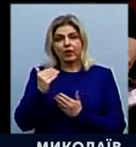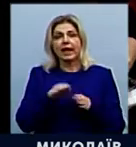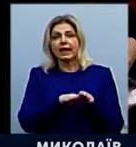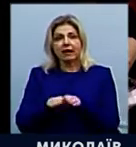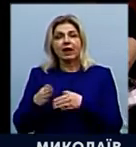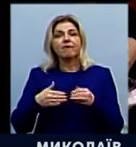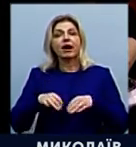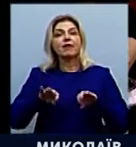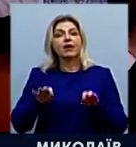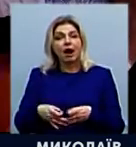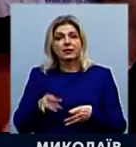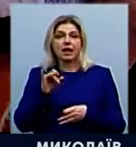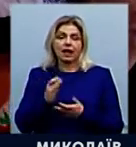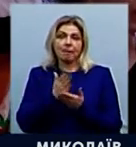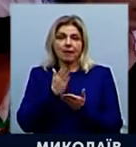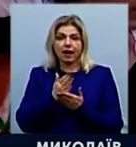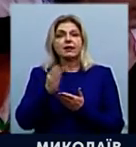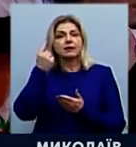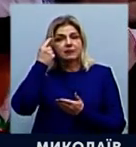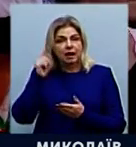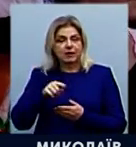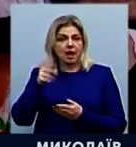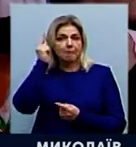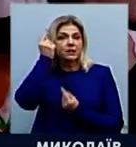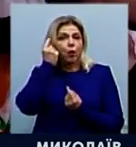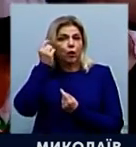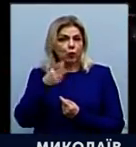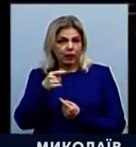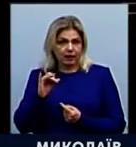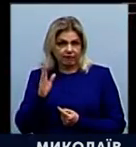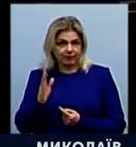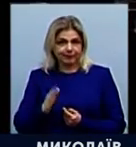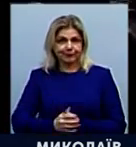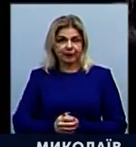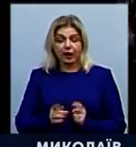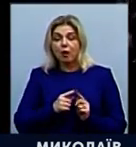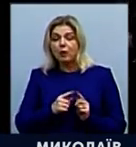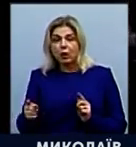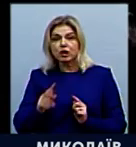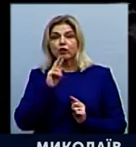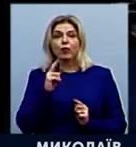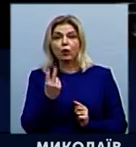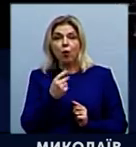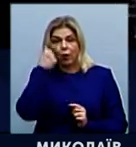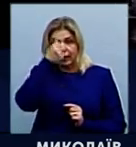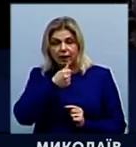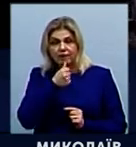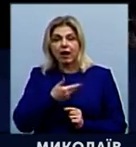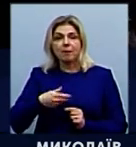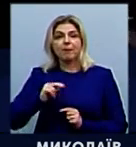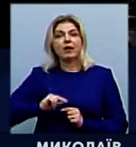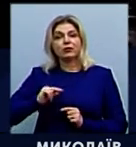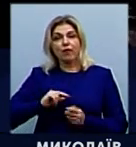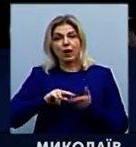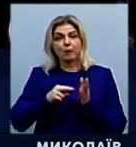також мають навички психологів. Адже спілкування з дітьми у них в пріоритеті. Протягом двох років ми працювали над проєктом